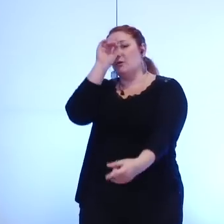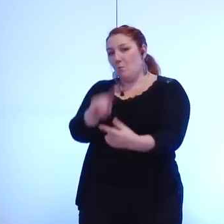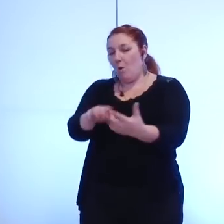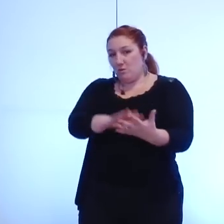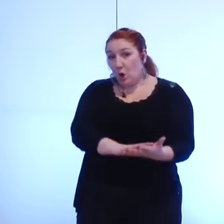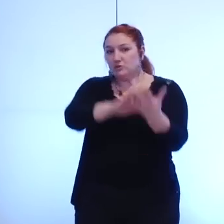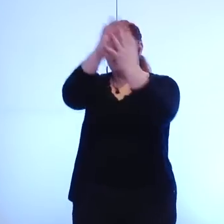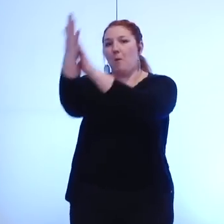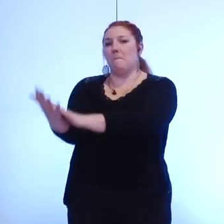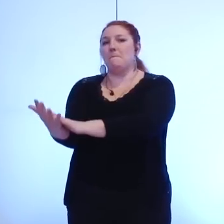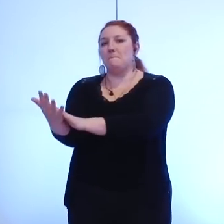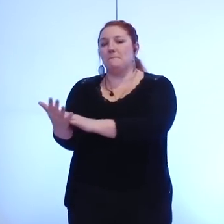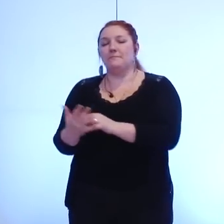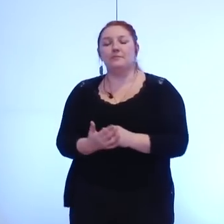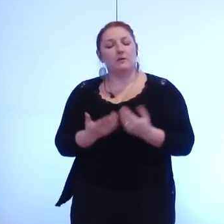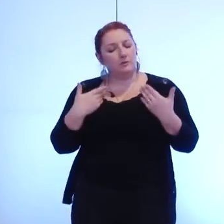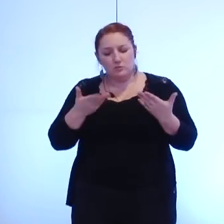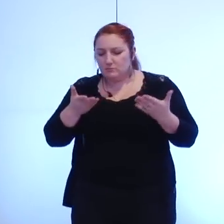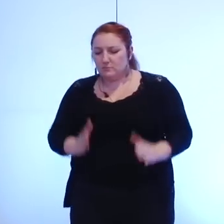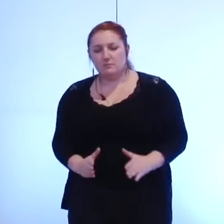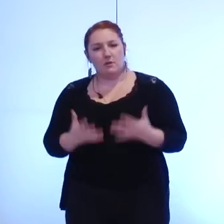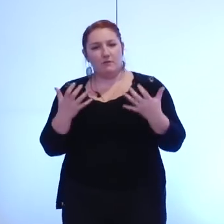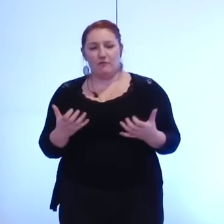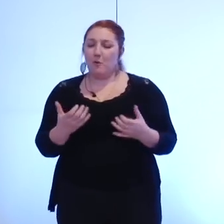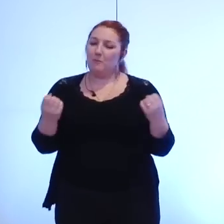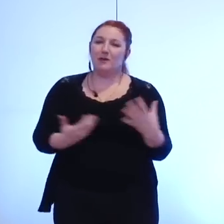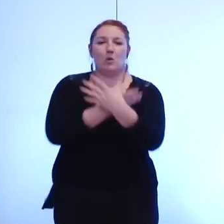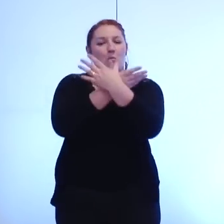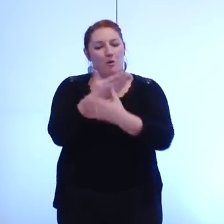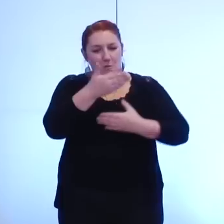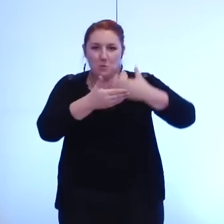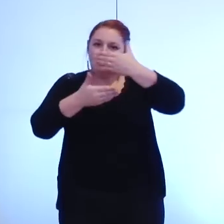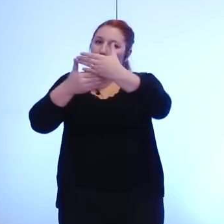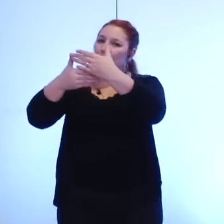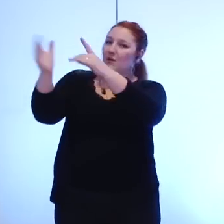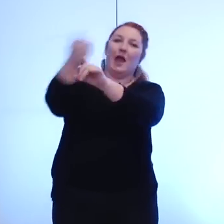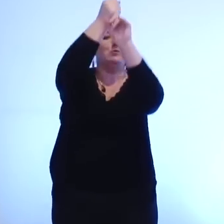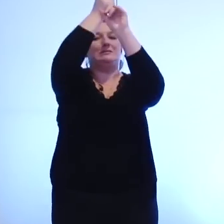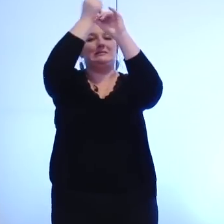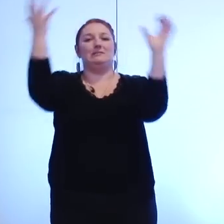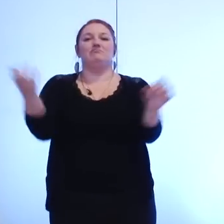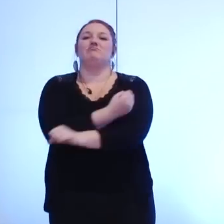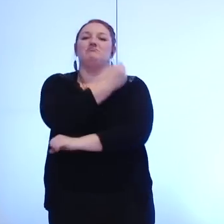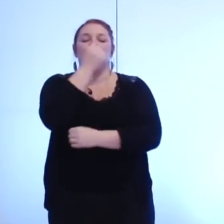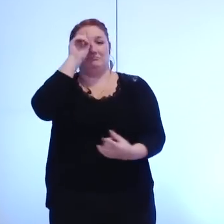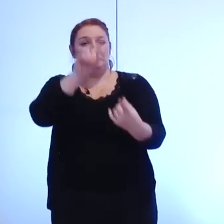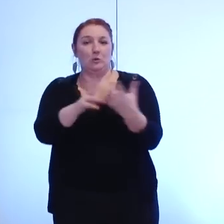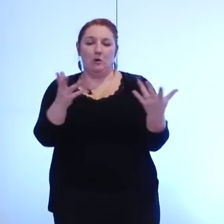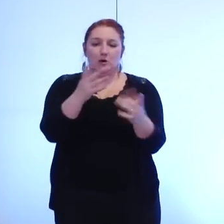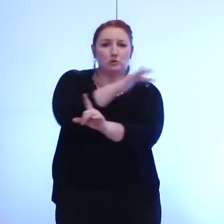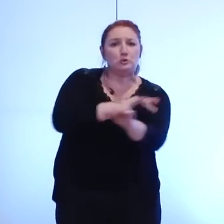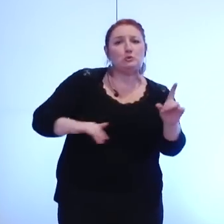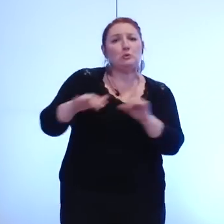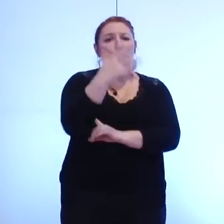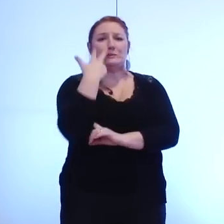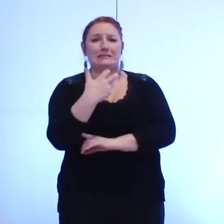nous avons fait le choix de construire et réussir cette métropole pour la mettre au service des besoins sociaux fondamentaux